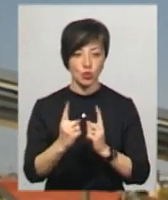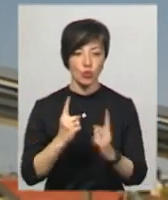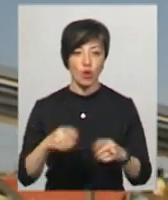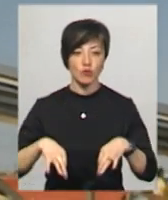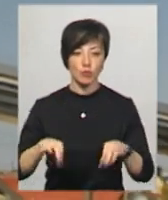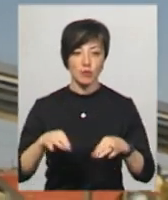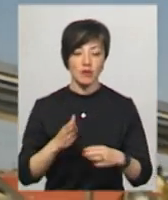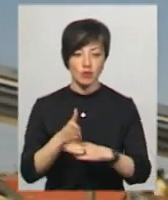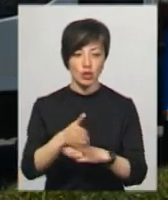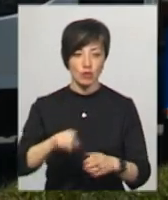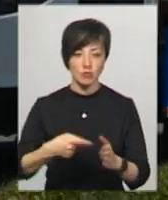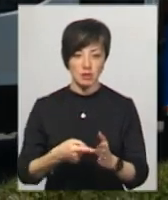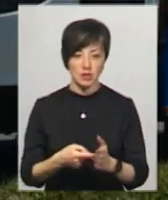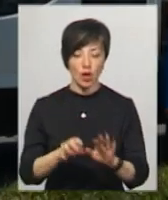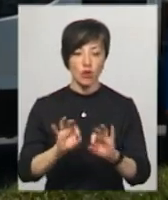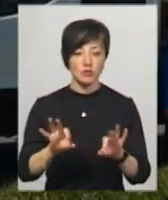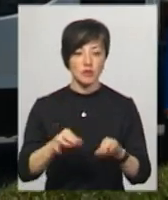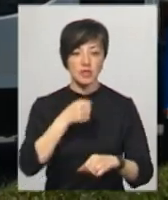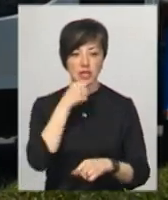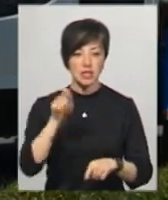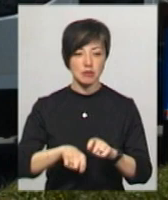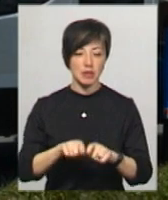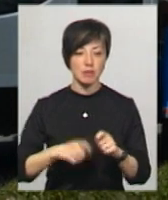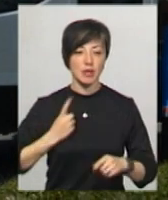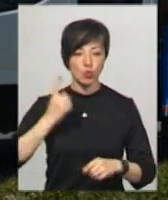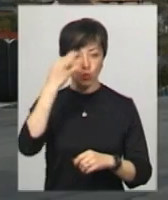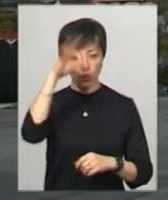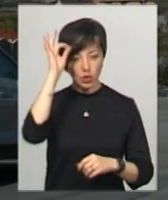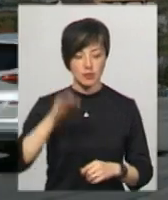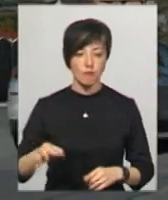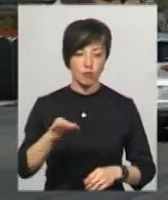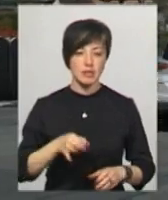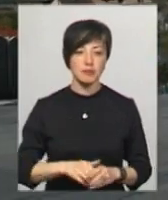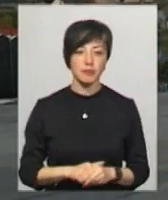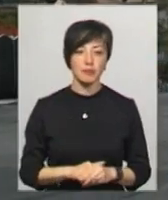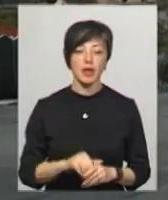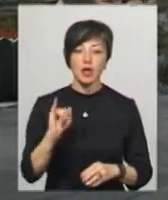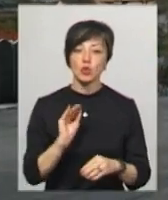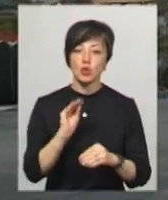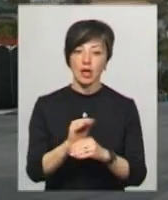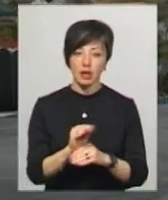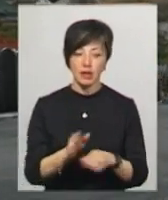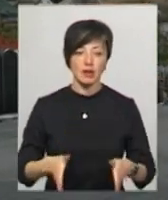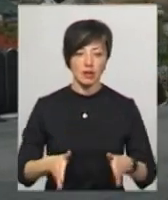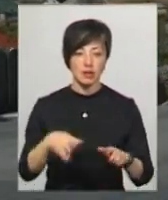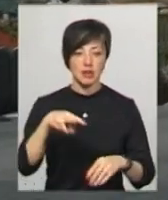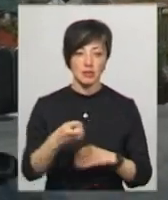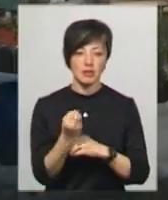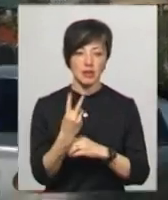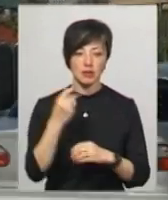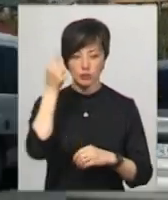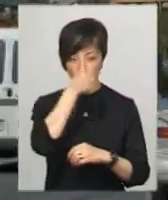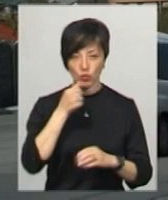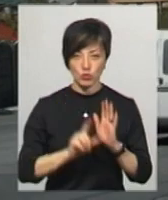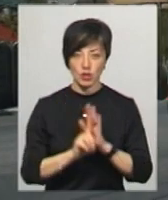автомобілів, які в'їжджають в місто, розповідає старший інспектор патрульної поліції в області Роман Мартинюк. Та додає, на трасі М-12 від початку